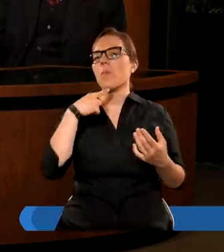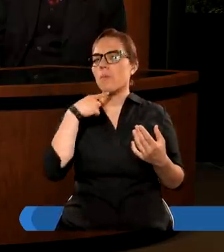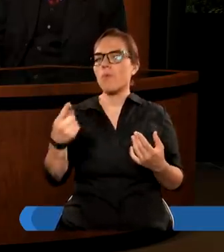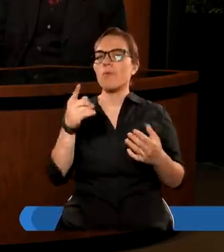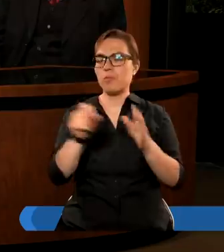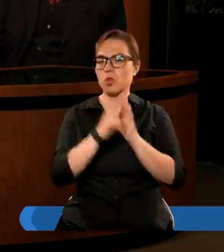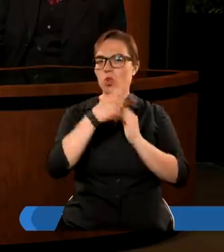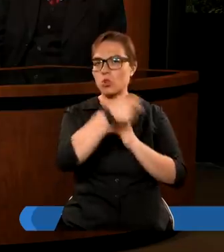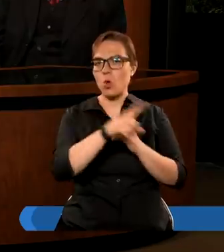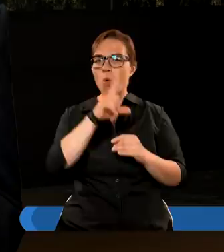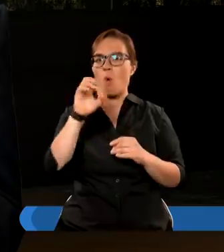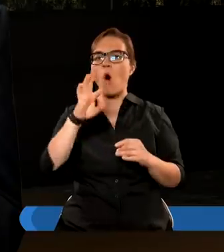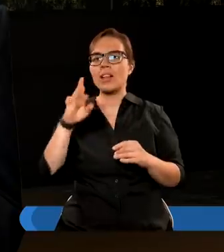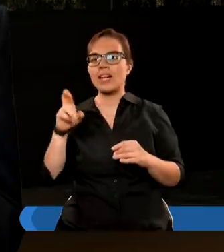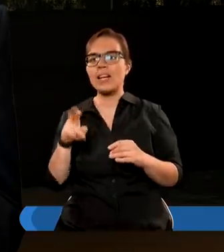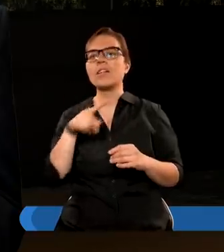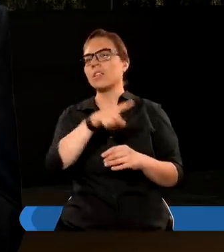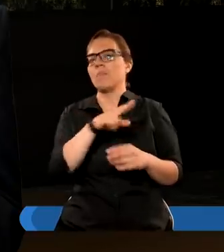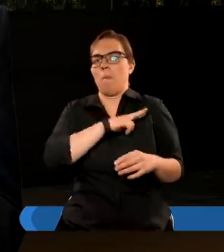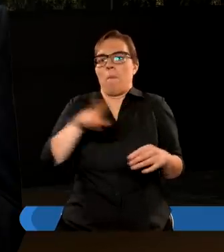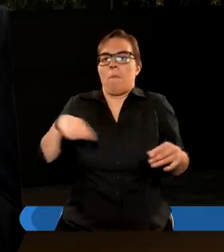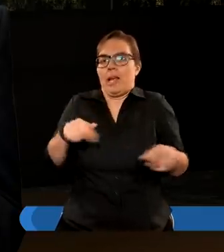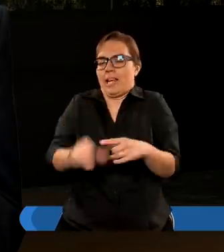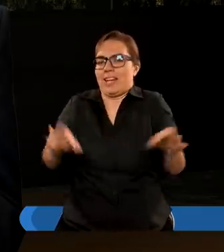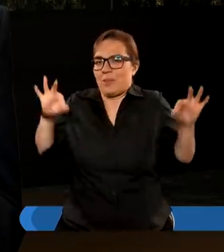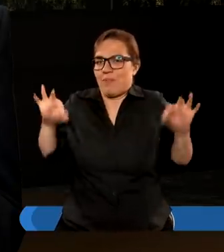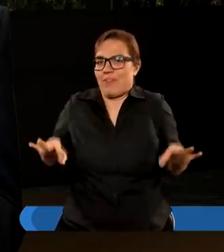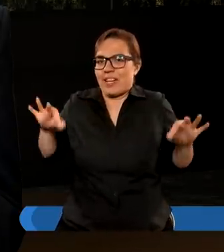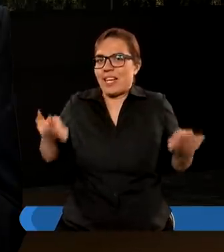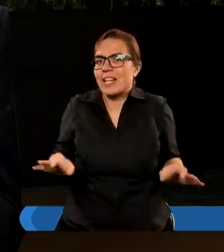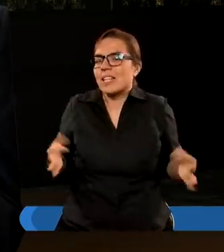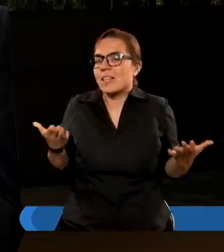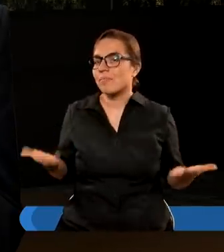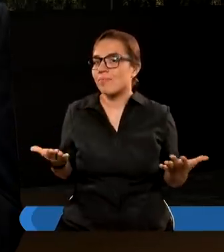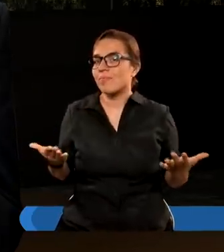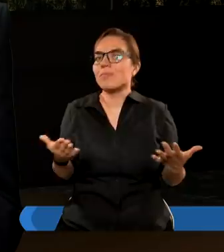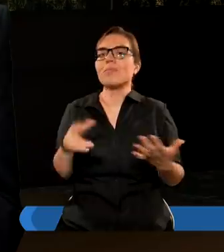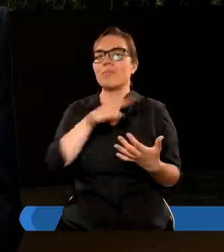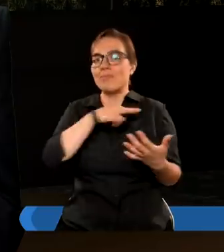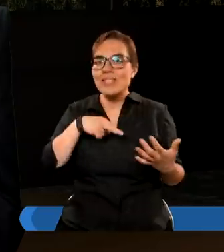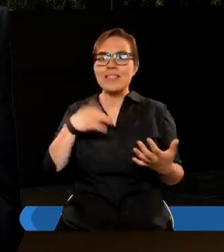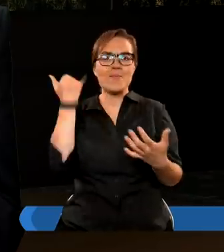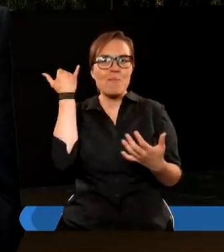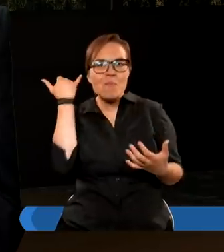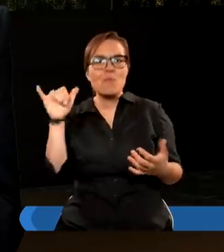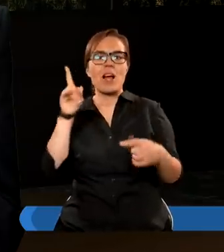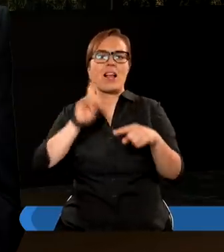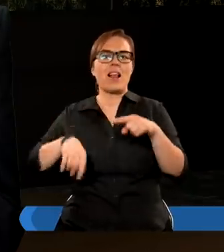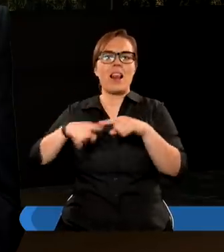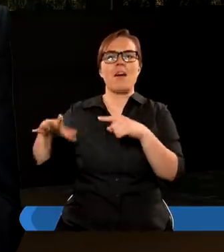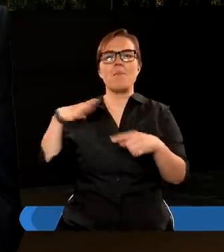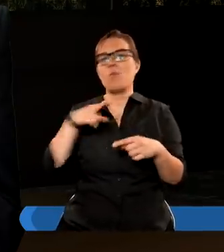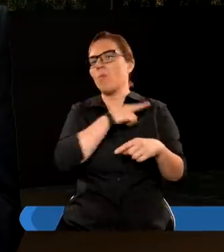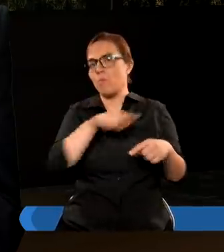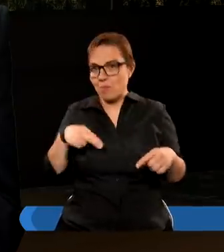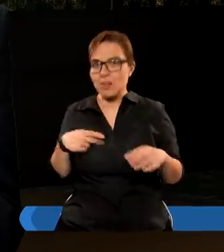Powiedział do tego drugiego łotra my jesteśmy winni, my jesteśmy zbrodniarzami, my popełniliśmy przestępstwa i my